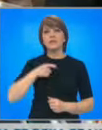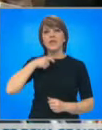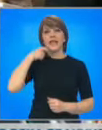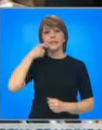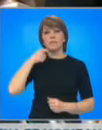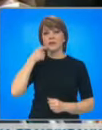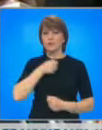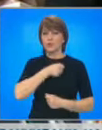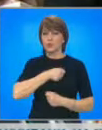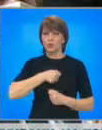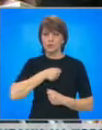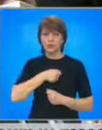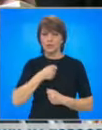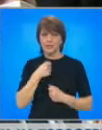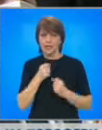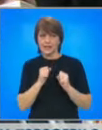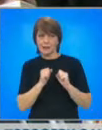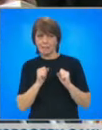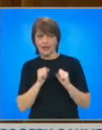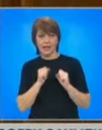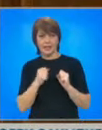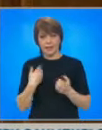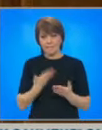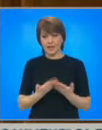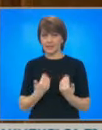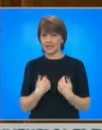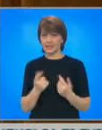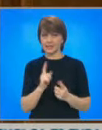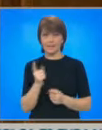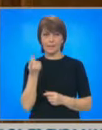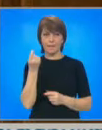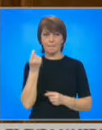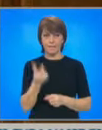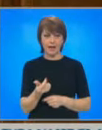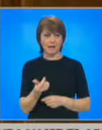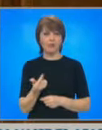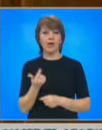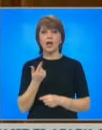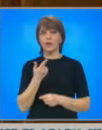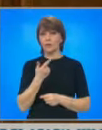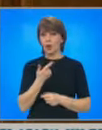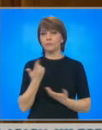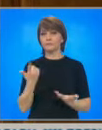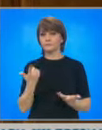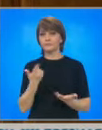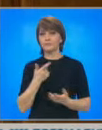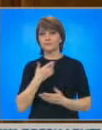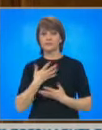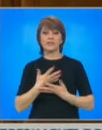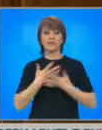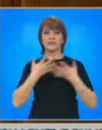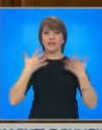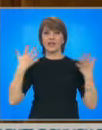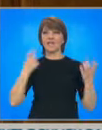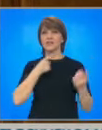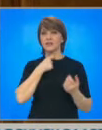Изпитанията, трудностите и заплахите пред нас не са малко. Но паметта за светли пример на апостола, мисълта за неговия